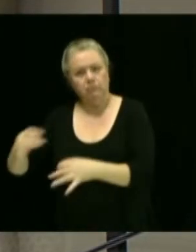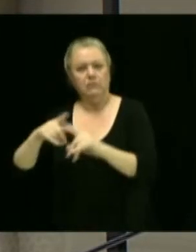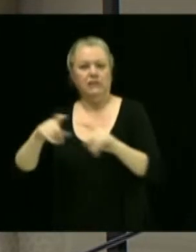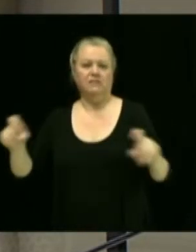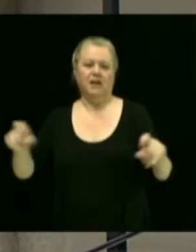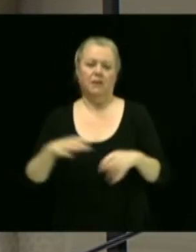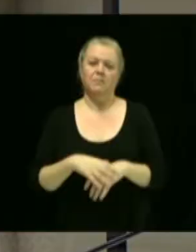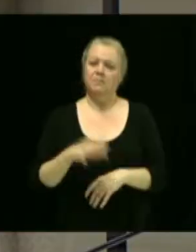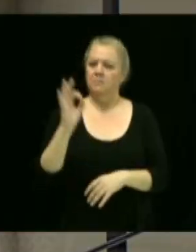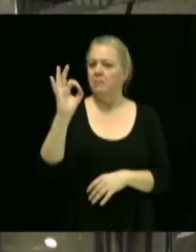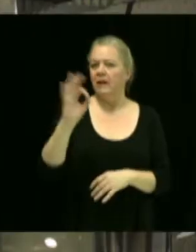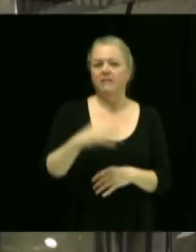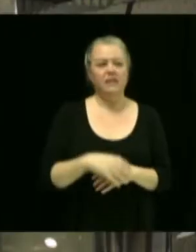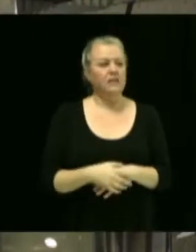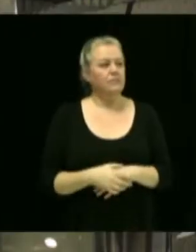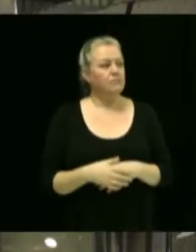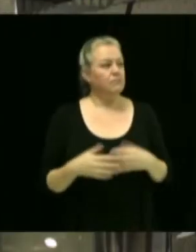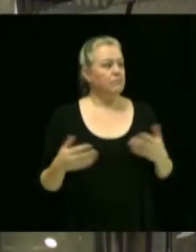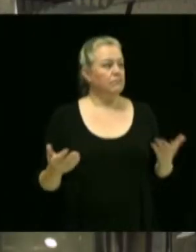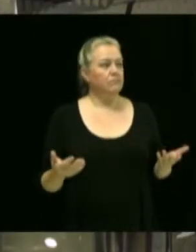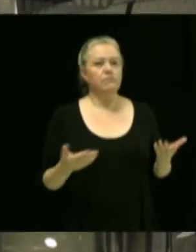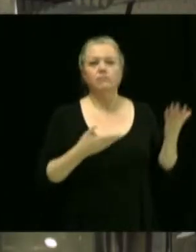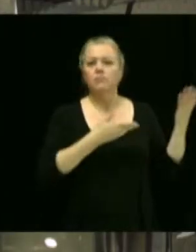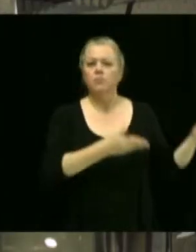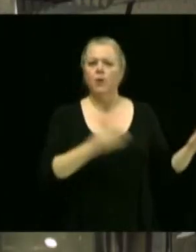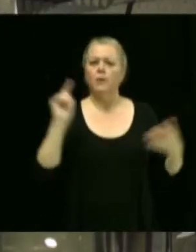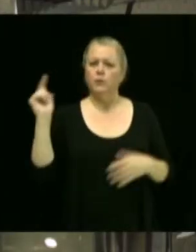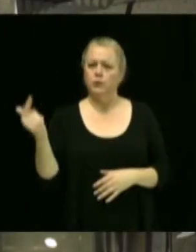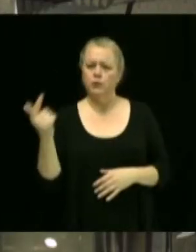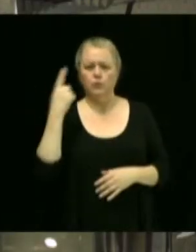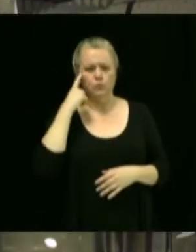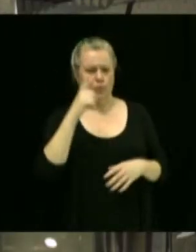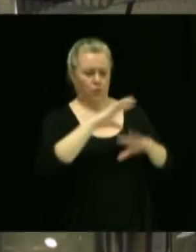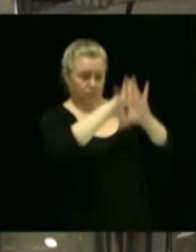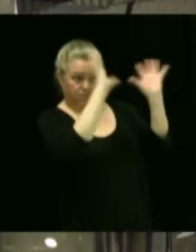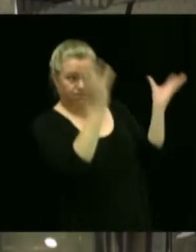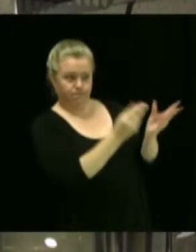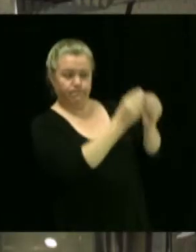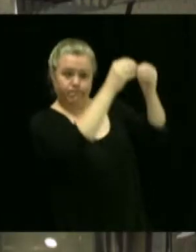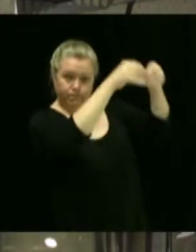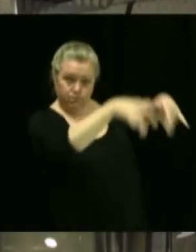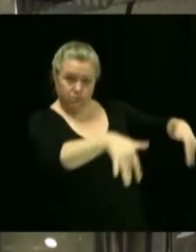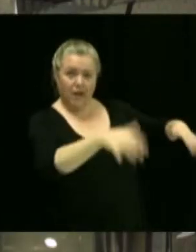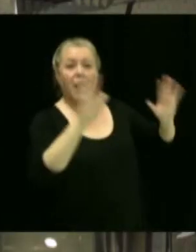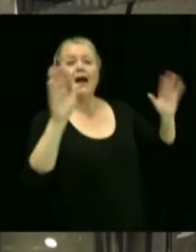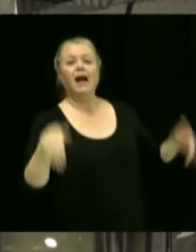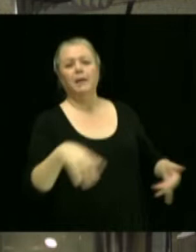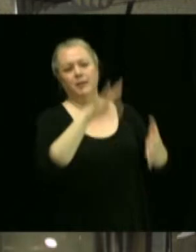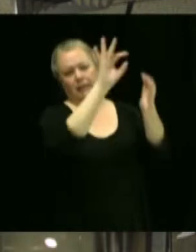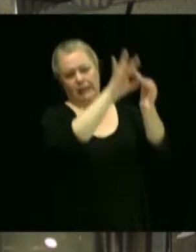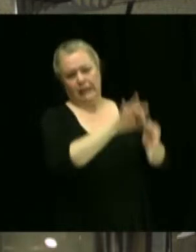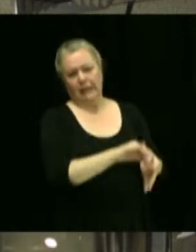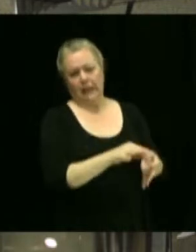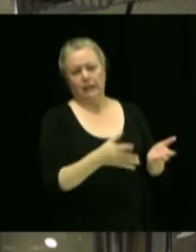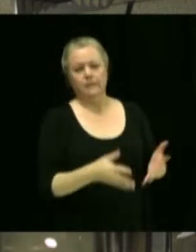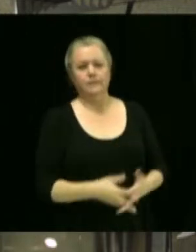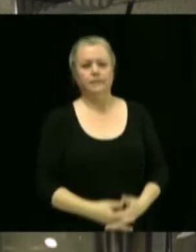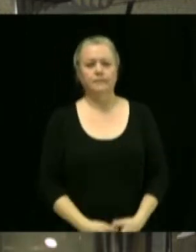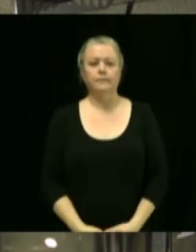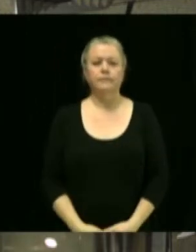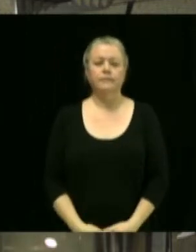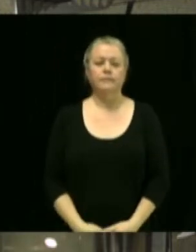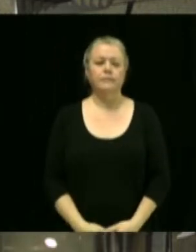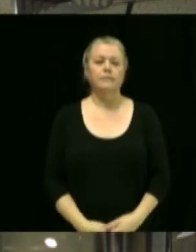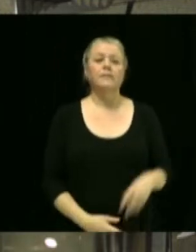Parfait. Donc, on prendrait un proposeur secondaire pour l Pour l'organigramme. Après ça, je vais détailler les différentes… Proposeur secondaire pour l